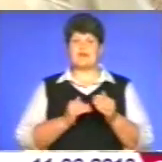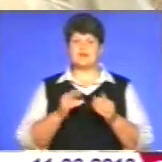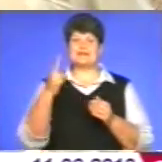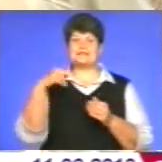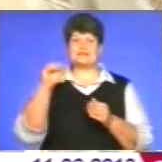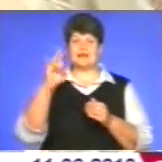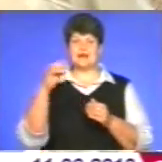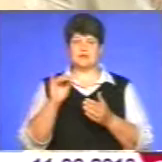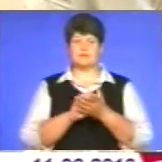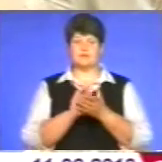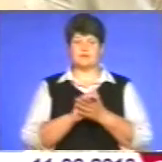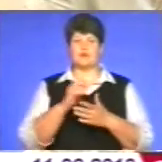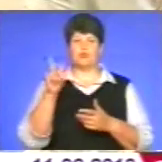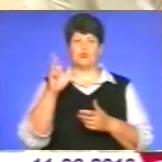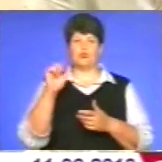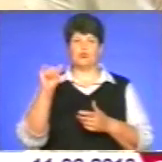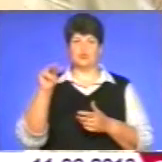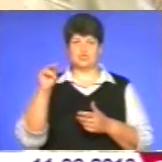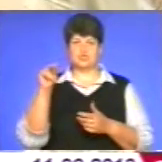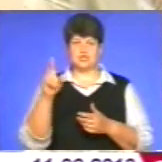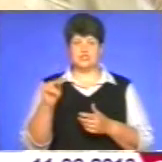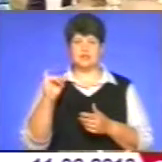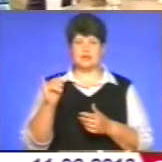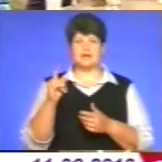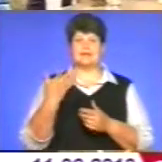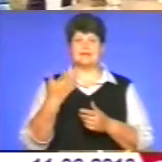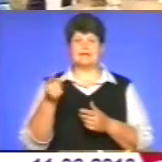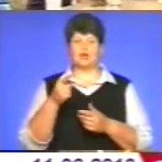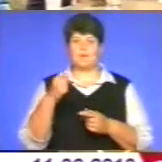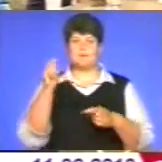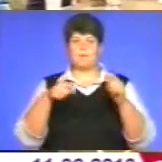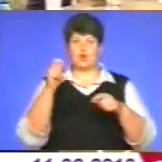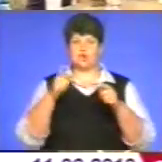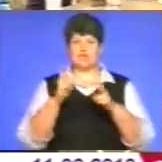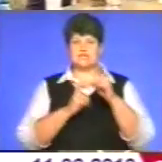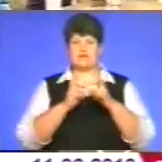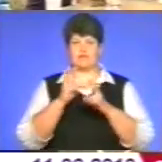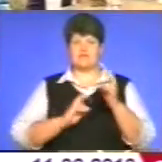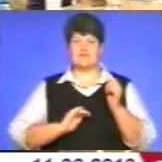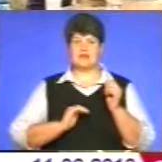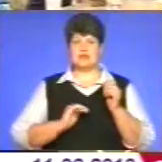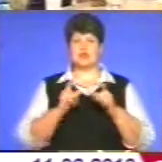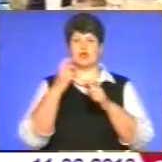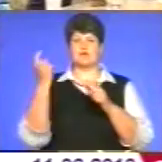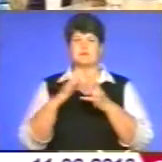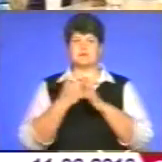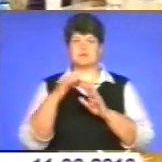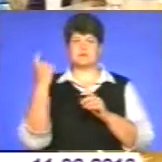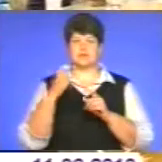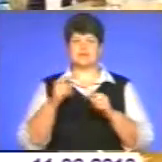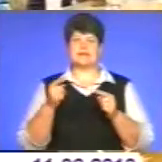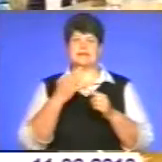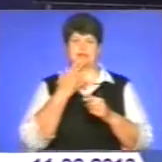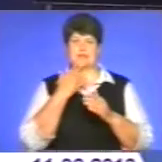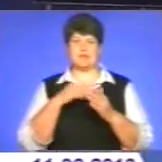роботою ЗОВ «Бучич Агрохліпром», ПАП «Агропродсервіс» з Тернопільського молокозаводу та фермерських господарств з іноземним капіталом.